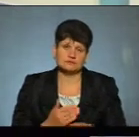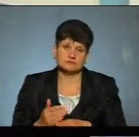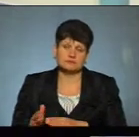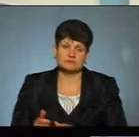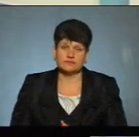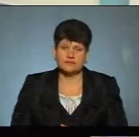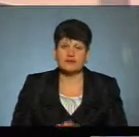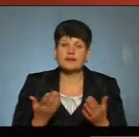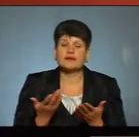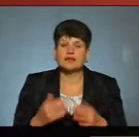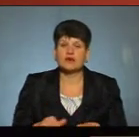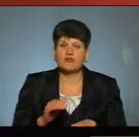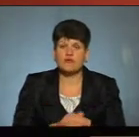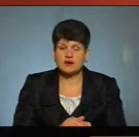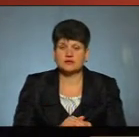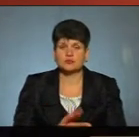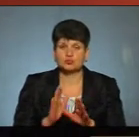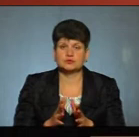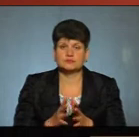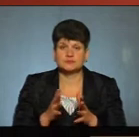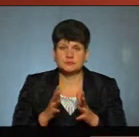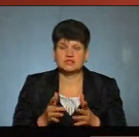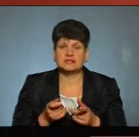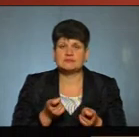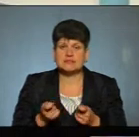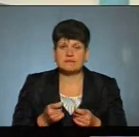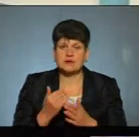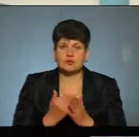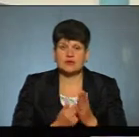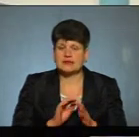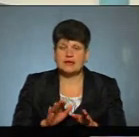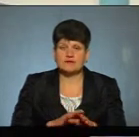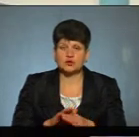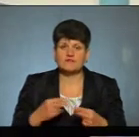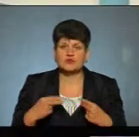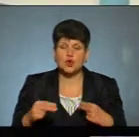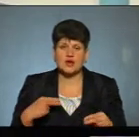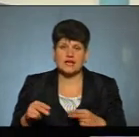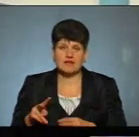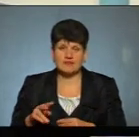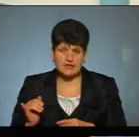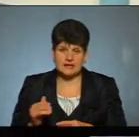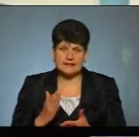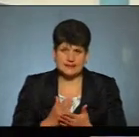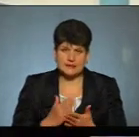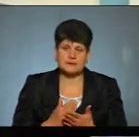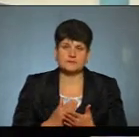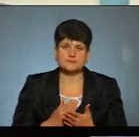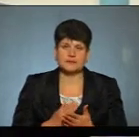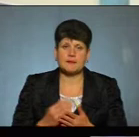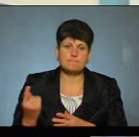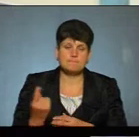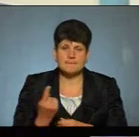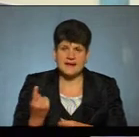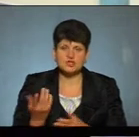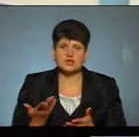А яких фактів переважно стосуються ці адміністративні протоколи? Недотримання торгівлі дуже багато є фактів. Ті, в основному, перші,